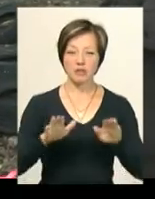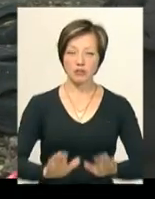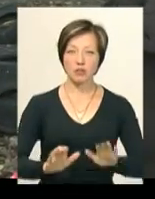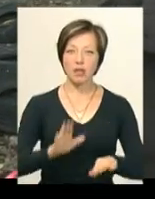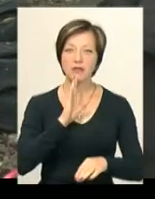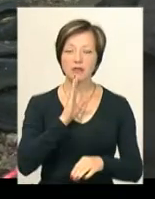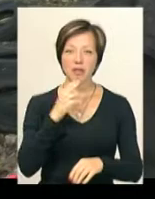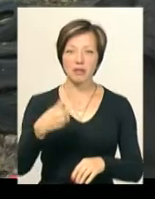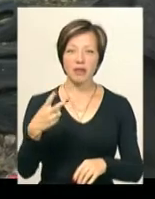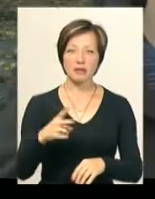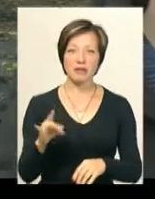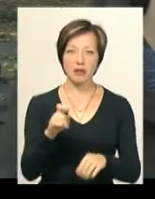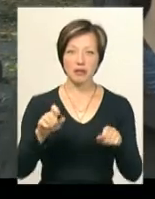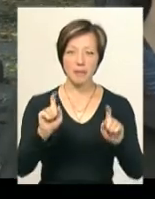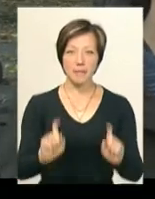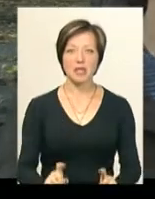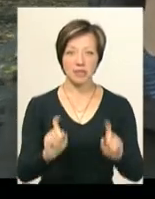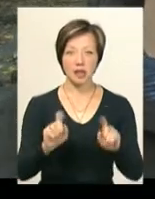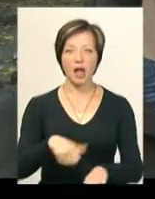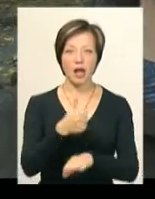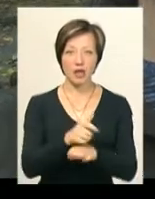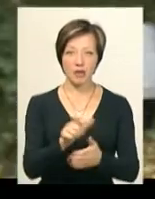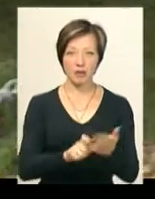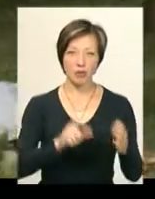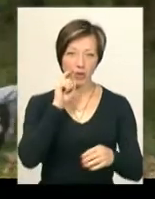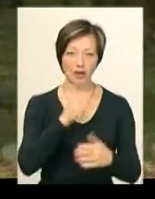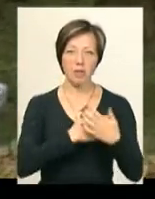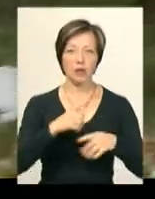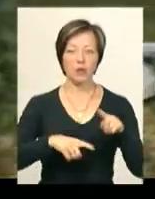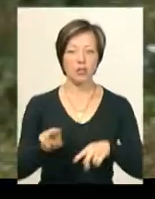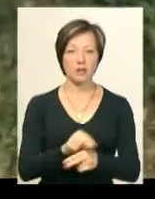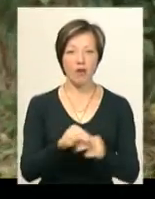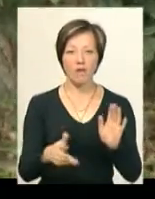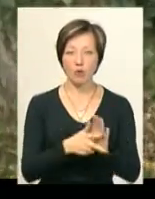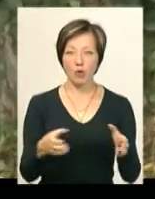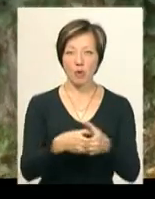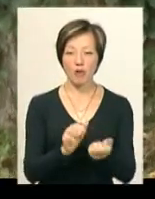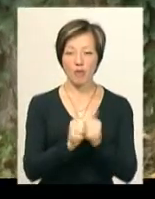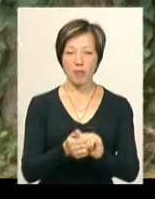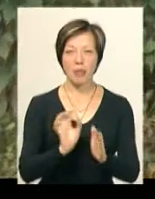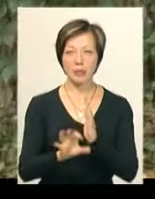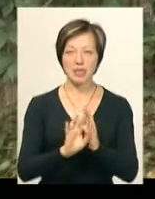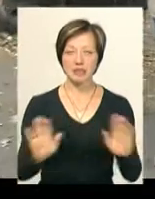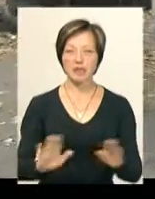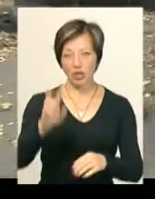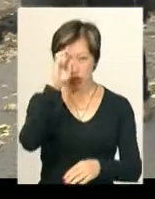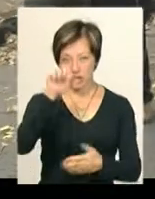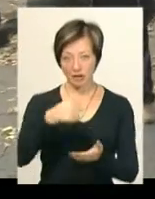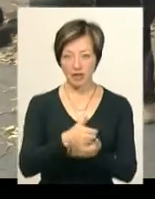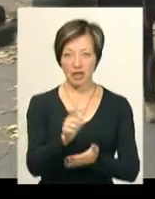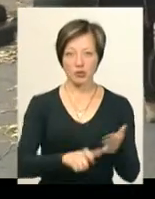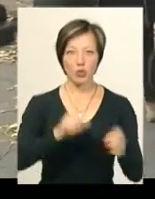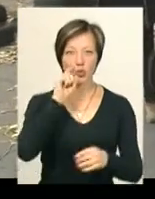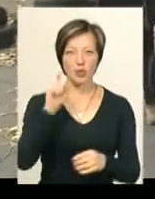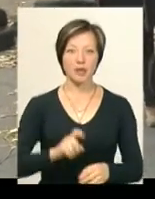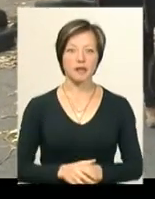а дівчата 20 разів присідають. Гімн України – патріопатичне виховання». Восьма команда в обмін на підказку співає державний гімн України.